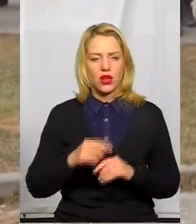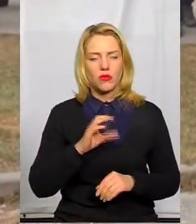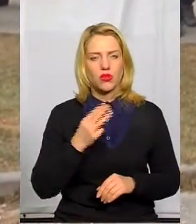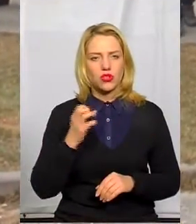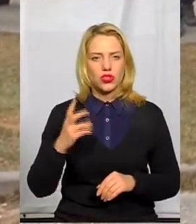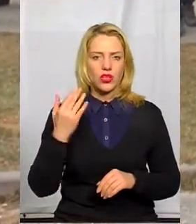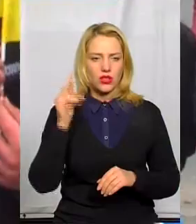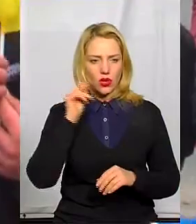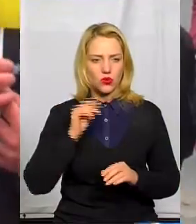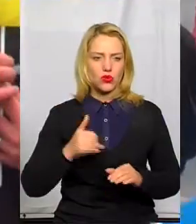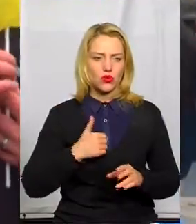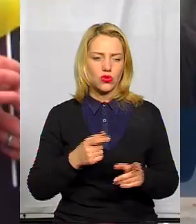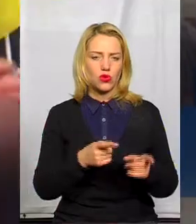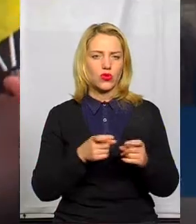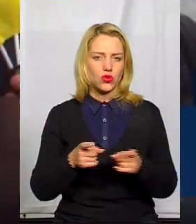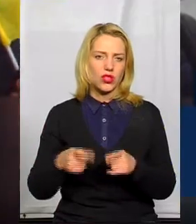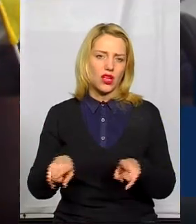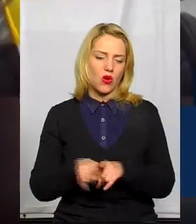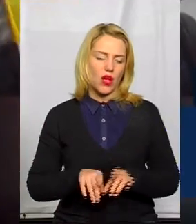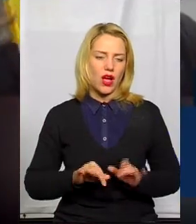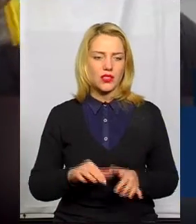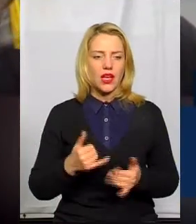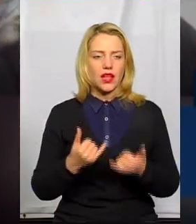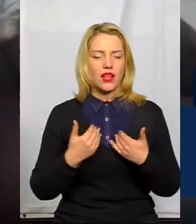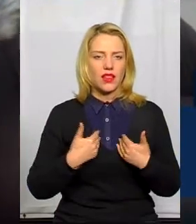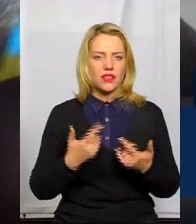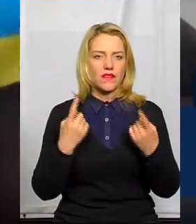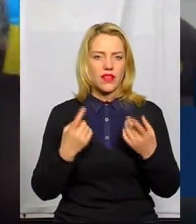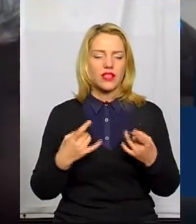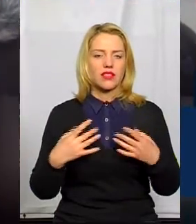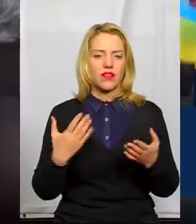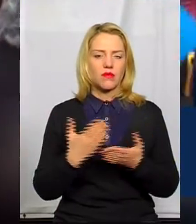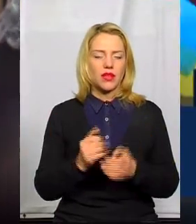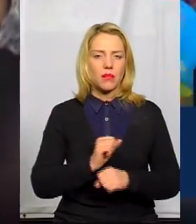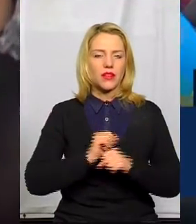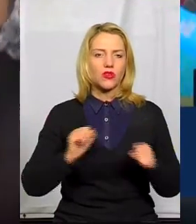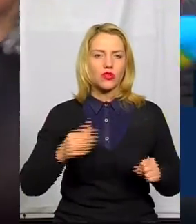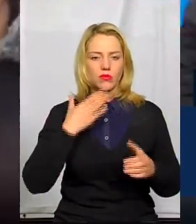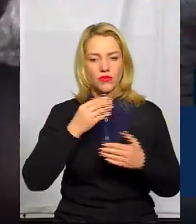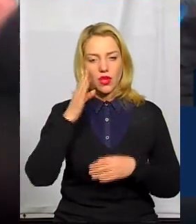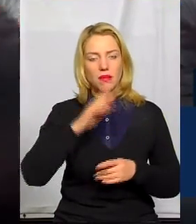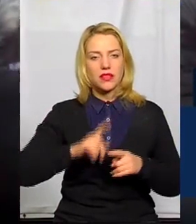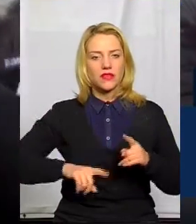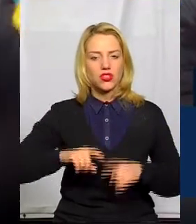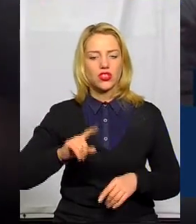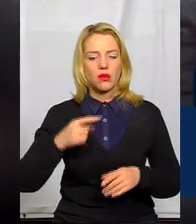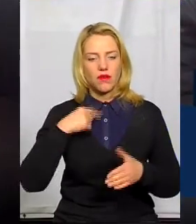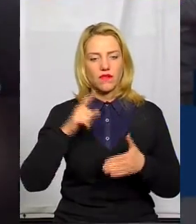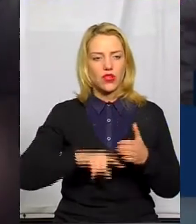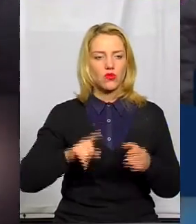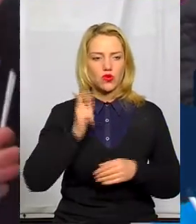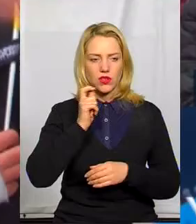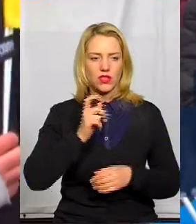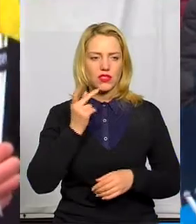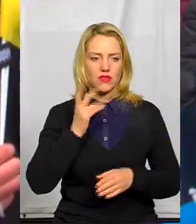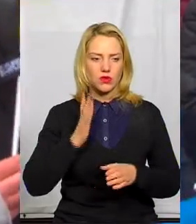долучаються до подібних акцій. Для нас сьогодні велике свято, тому що ми є патріотами своєї батьківщини, тому що ми віримо, що Україна завжди